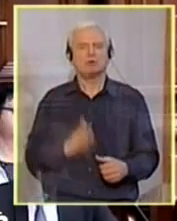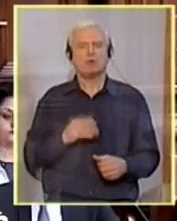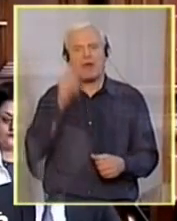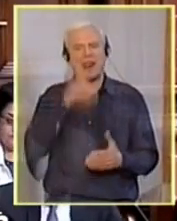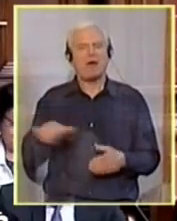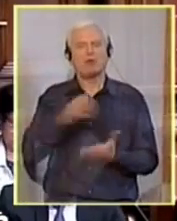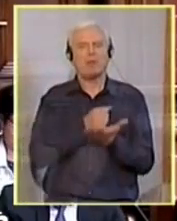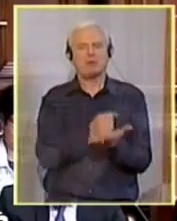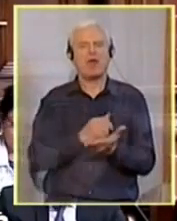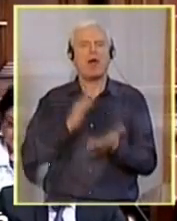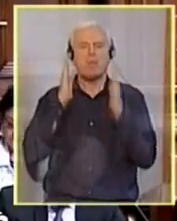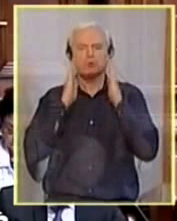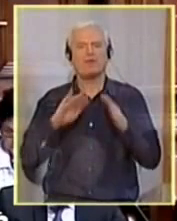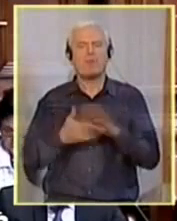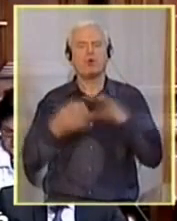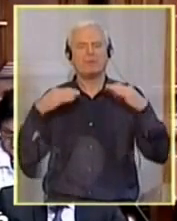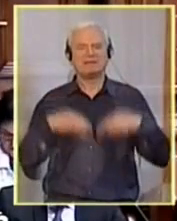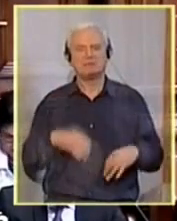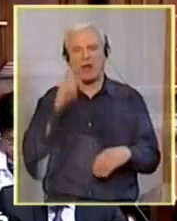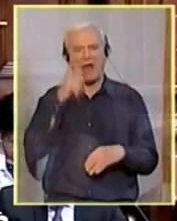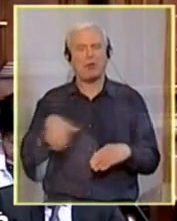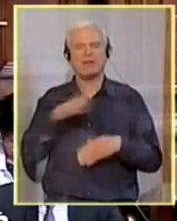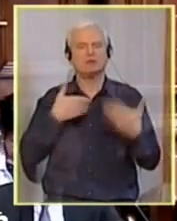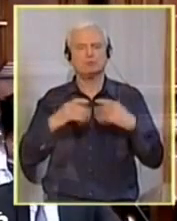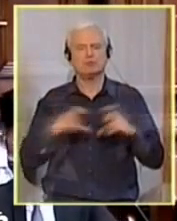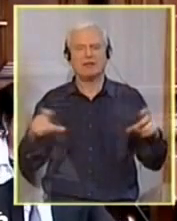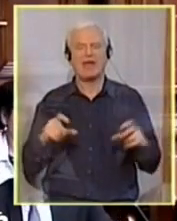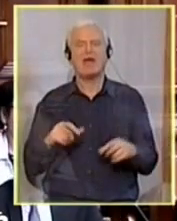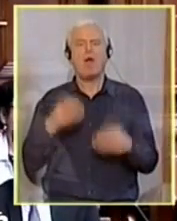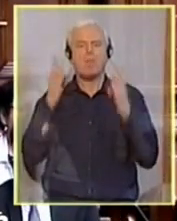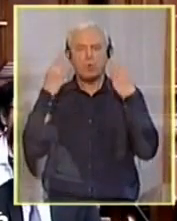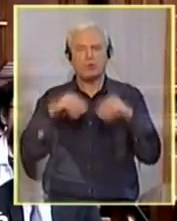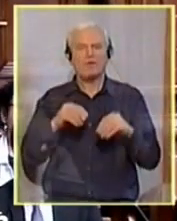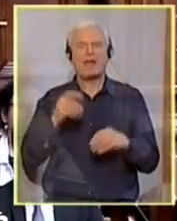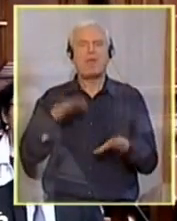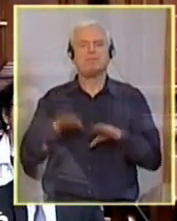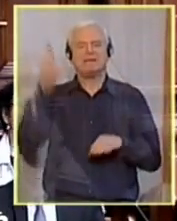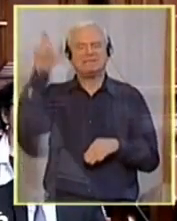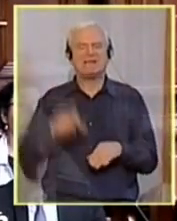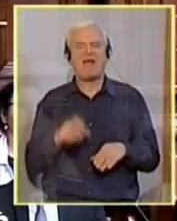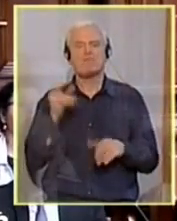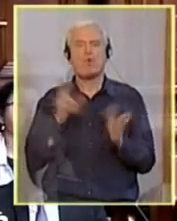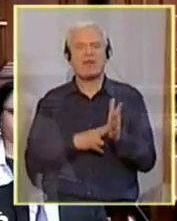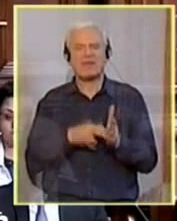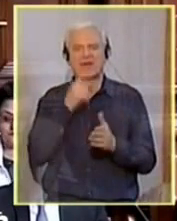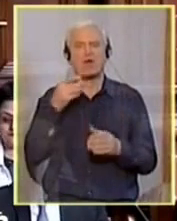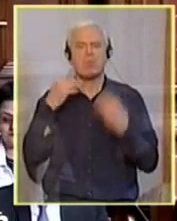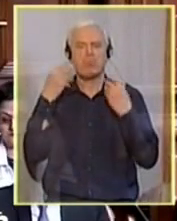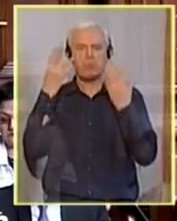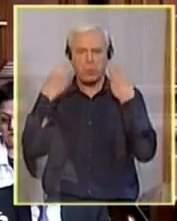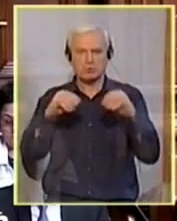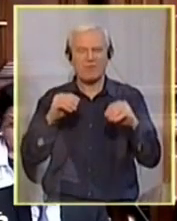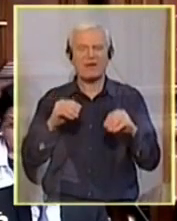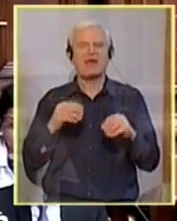podpredsednič Narodne skupštine gospodine Bečiću, poštovani ministre Vulin, poštovane gošće i gosti iz Ministarstva i